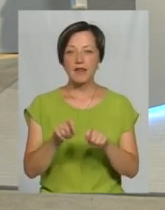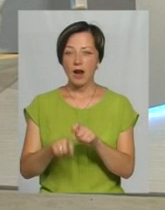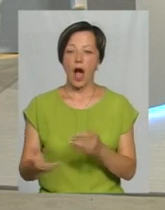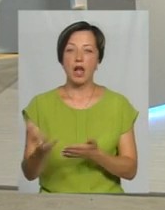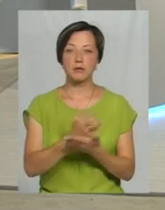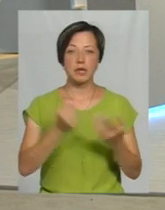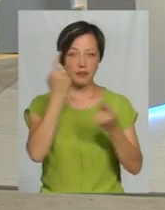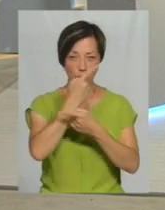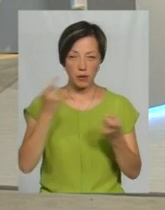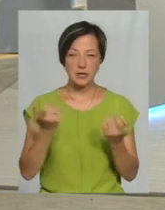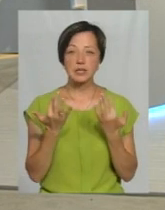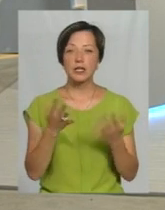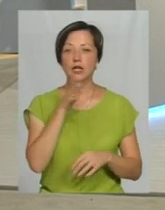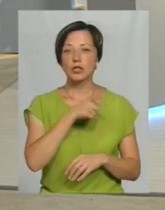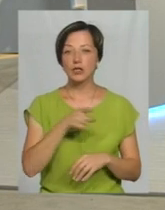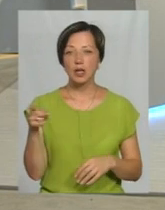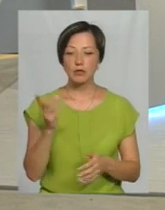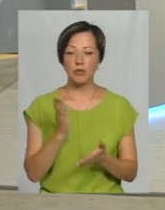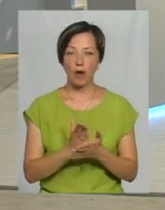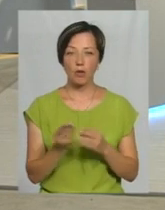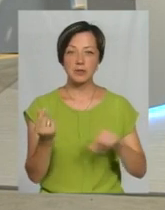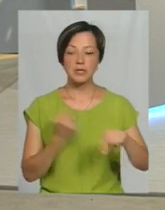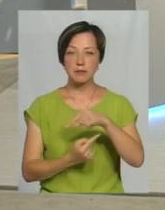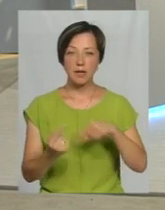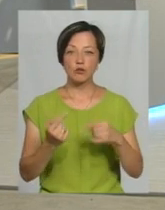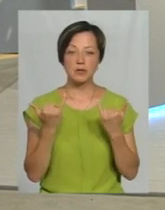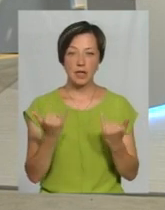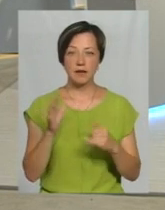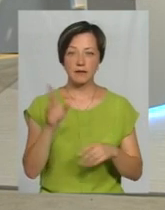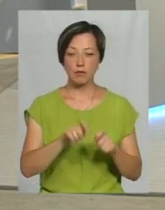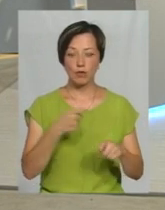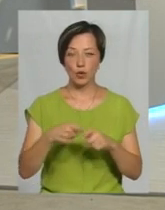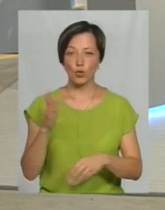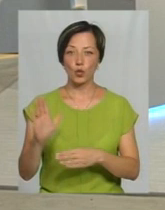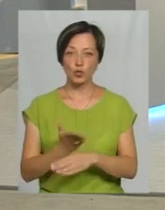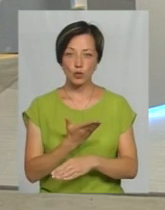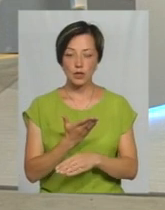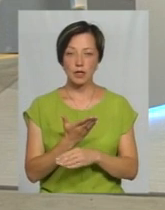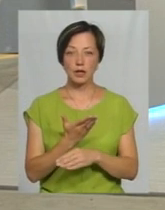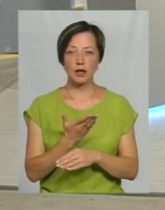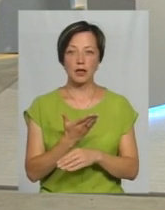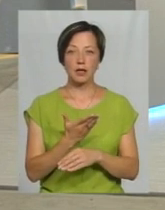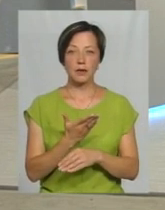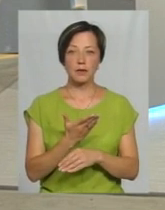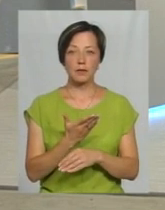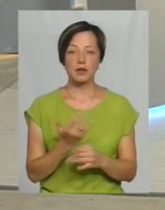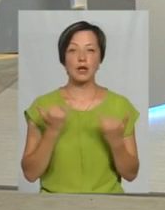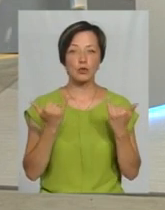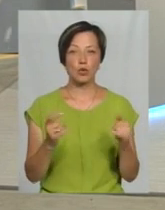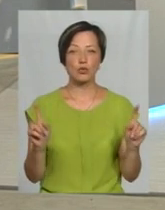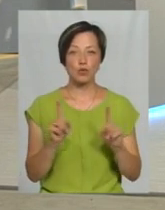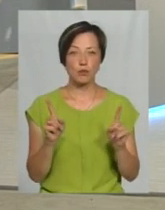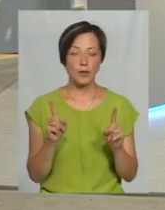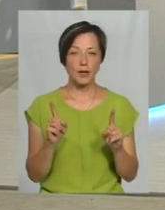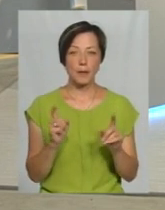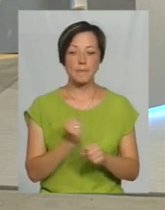інформації. То от скільки часу мають підприємці, аби зараз ці порушення усунути для того, щоб